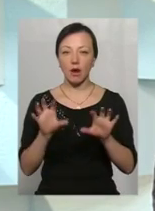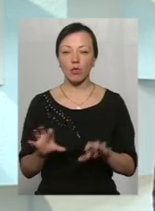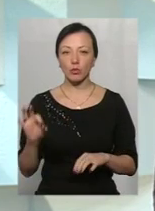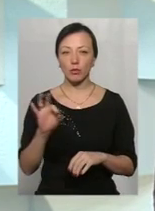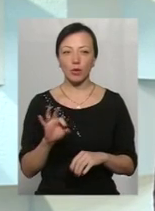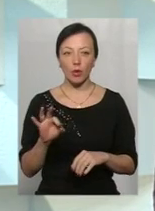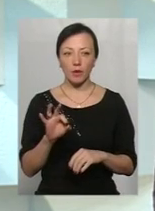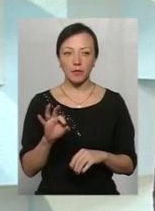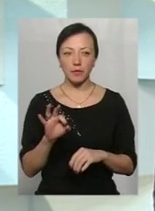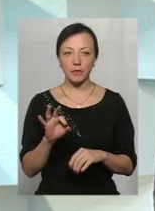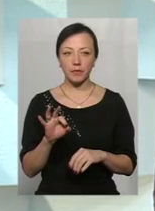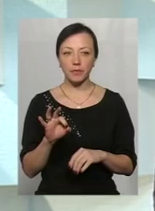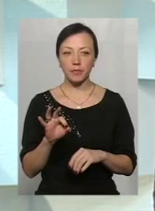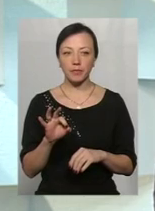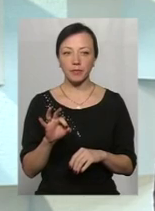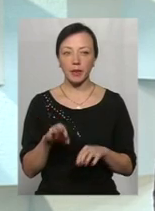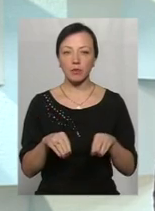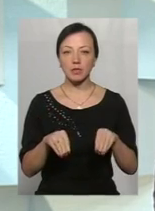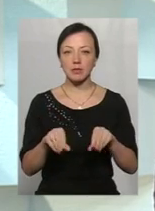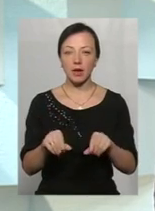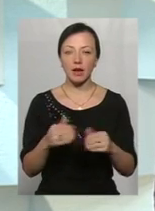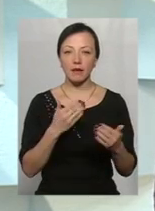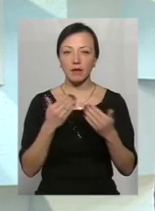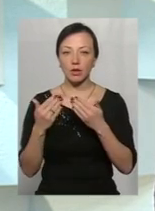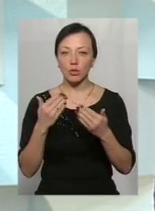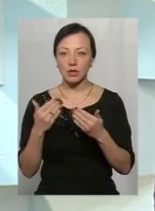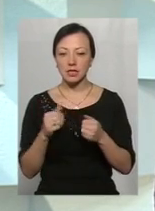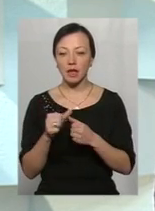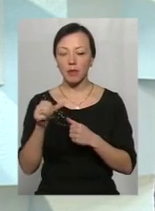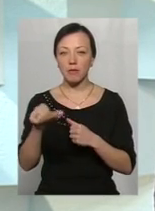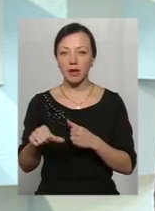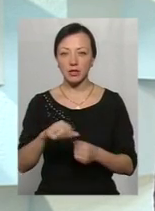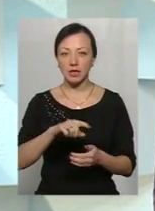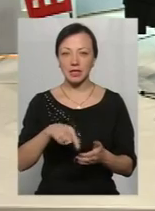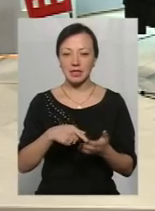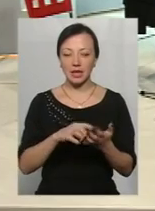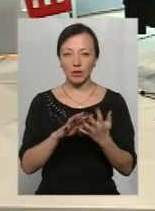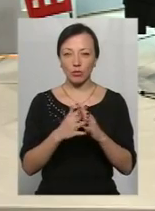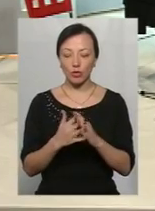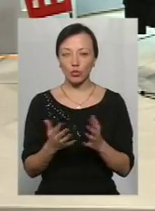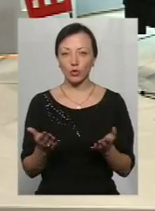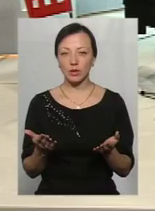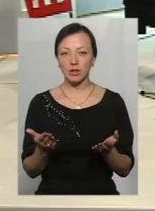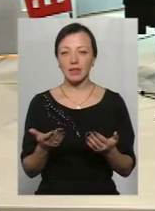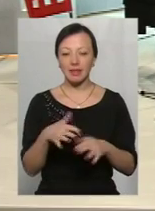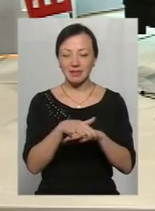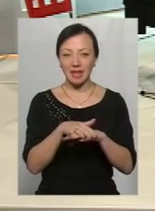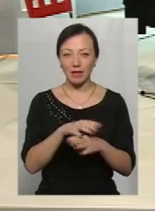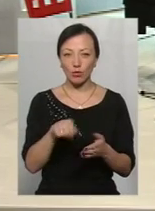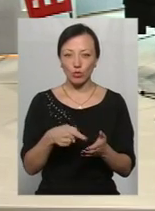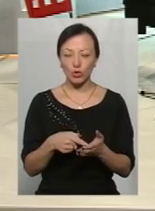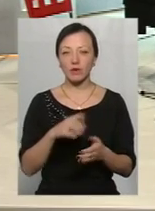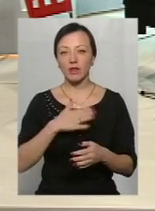поземлі, поземельних відносинах, саме за межами населених пунктів. Тому що наша